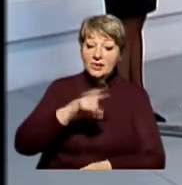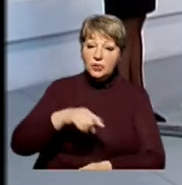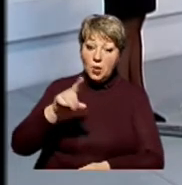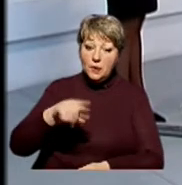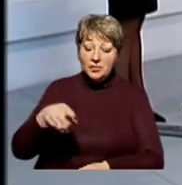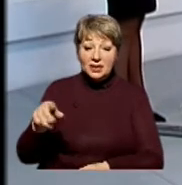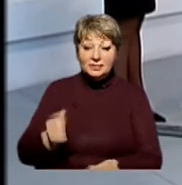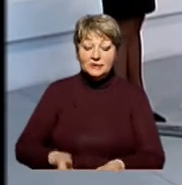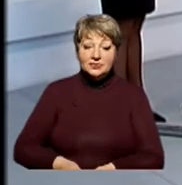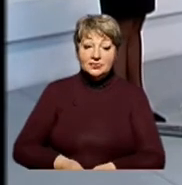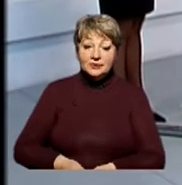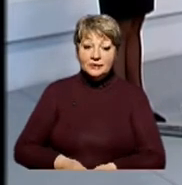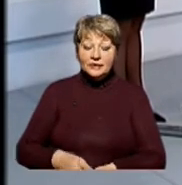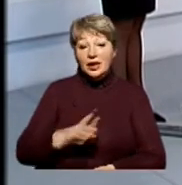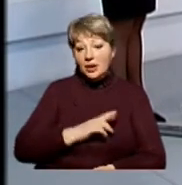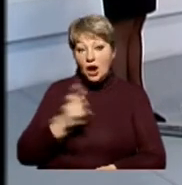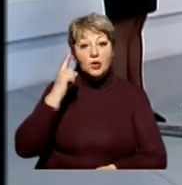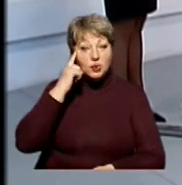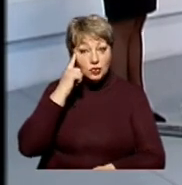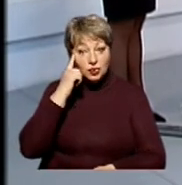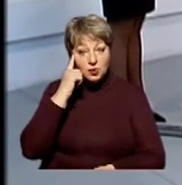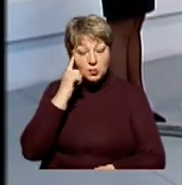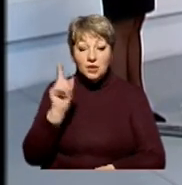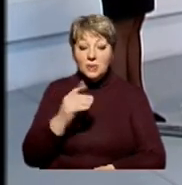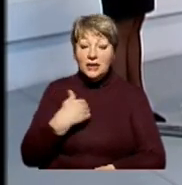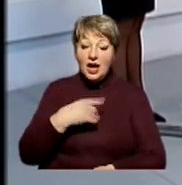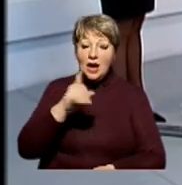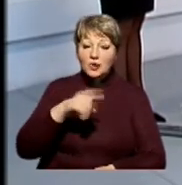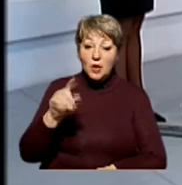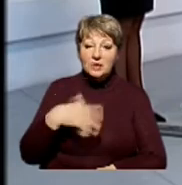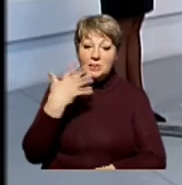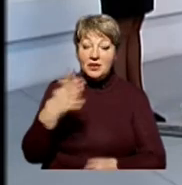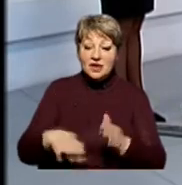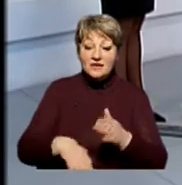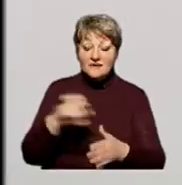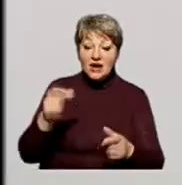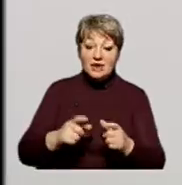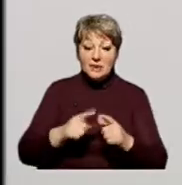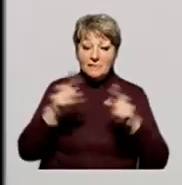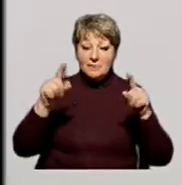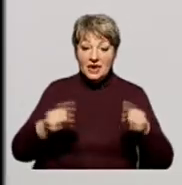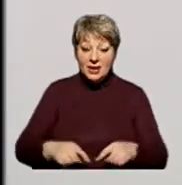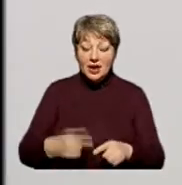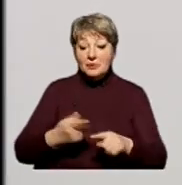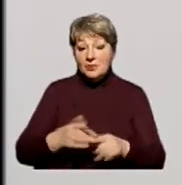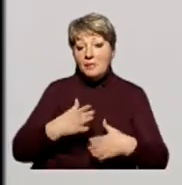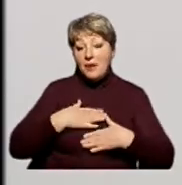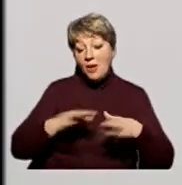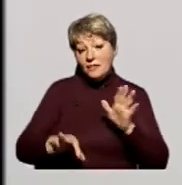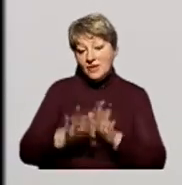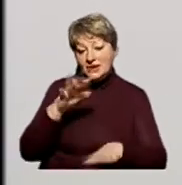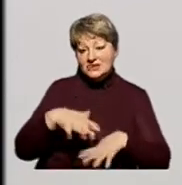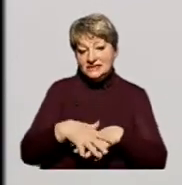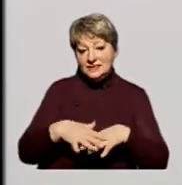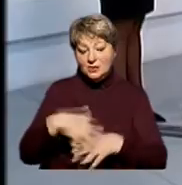і прозвучить питання. Ну, я думаю, так як логічно, що я номер 5 у виборчому бюллетені, тому я виберу